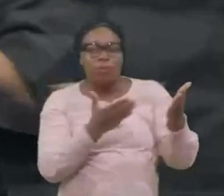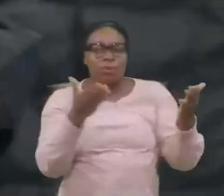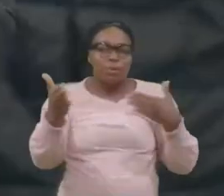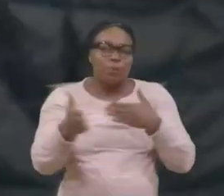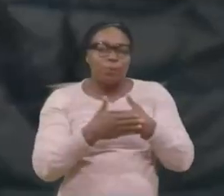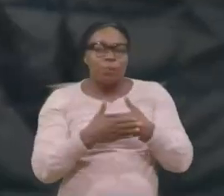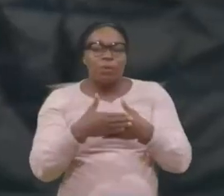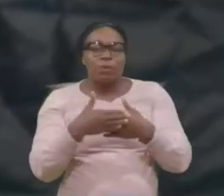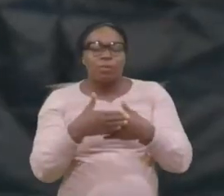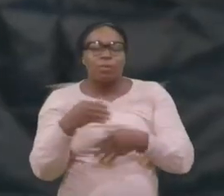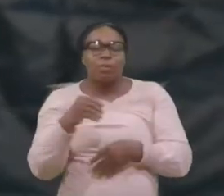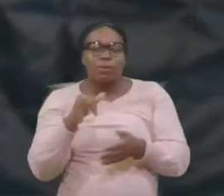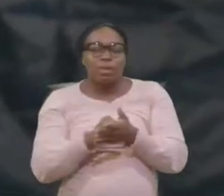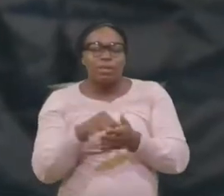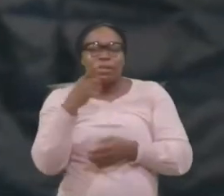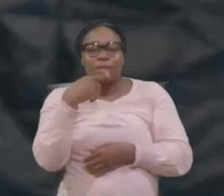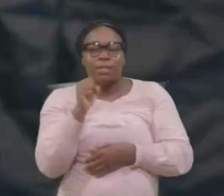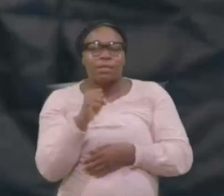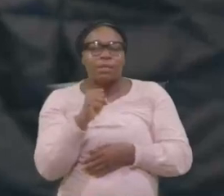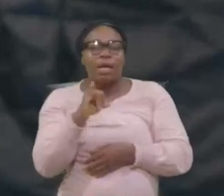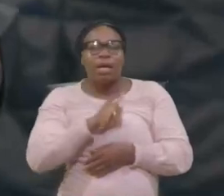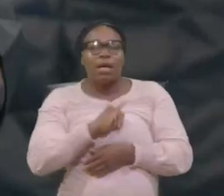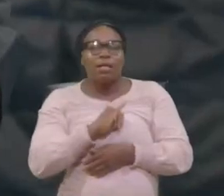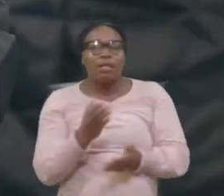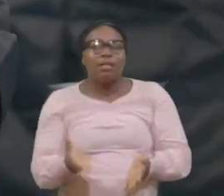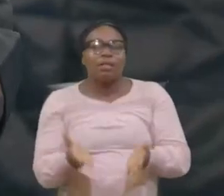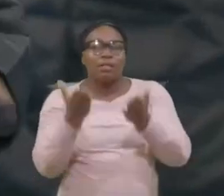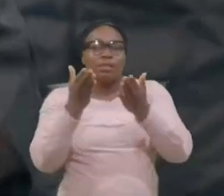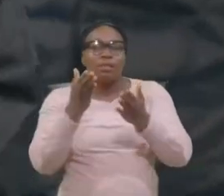seul péché qui dit je prends la décision